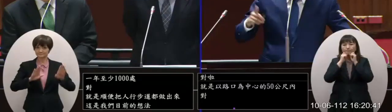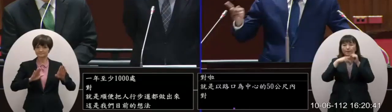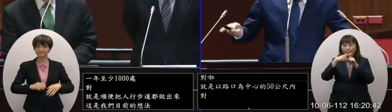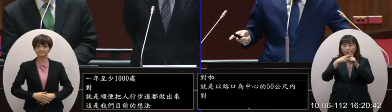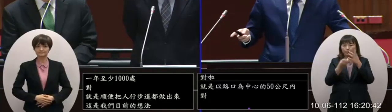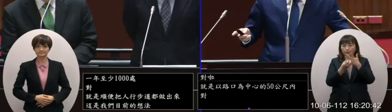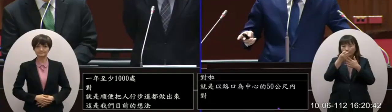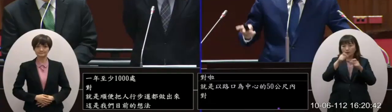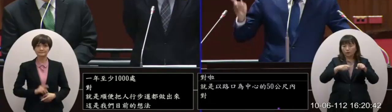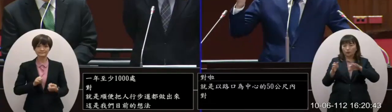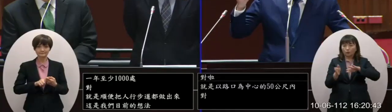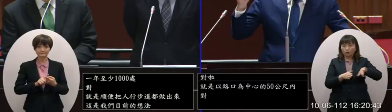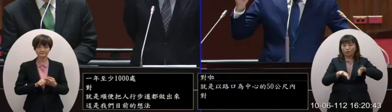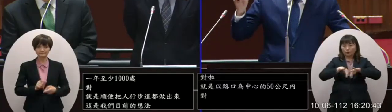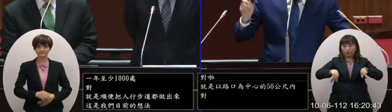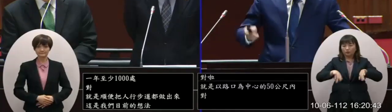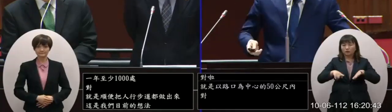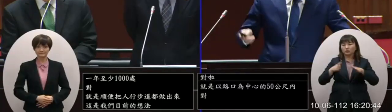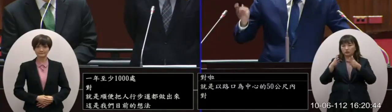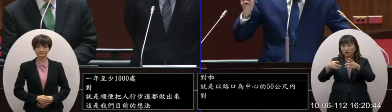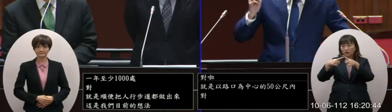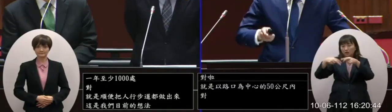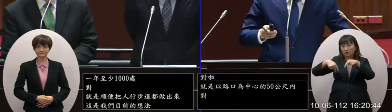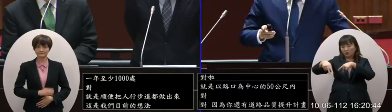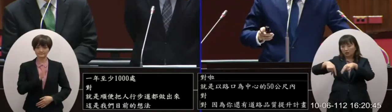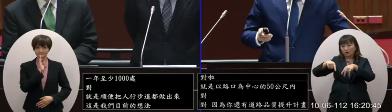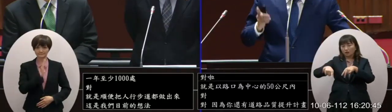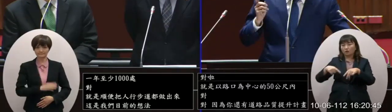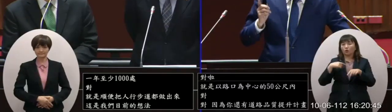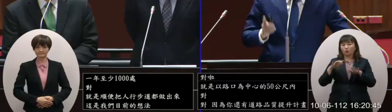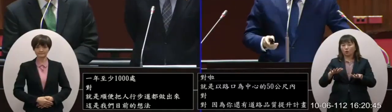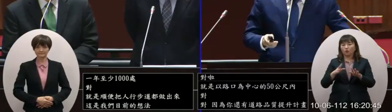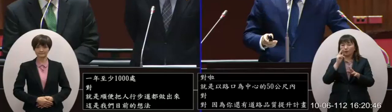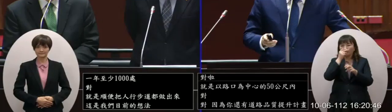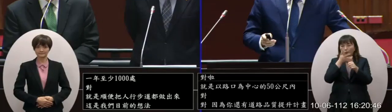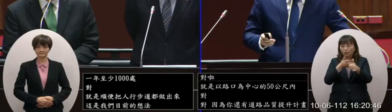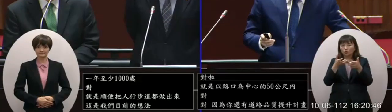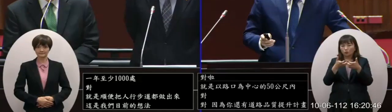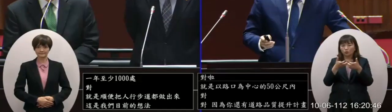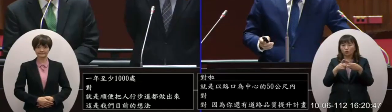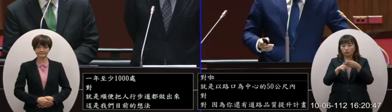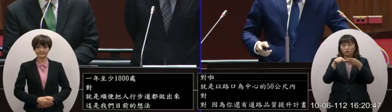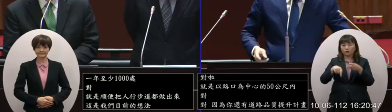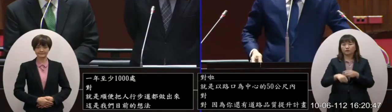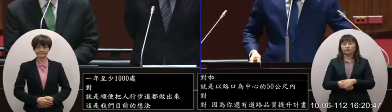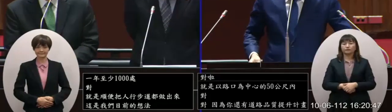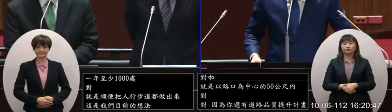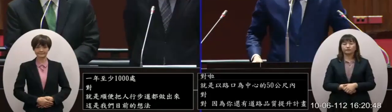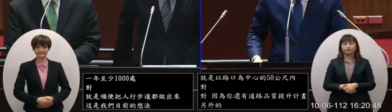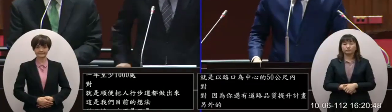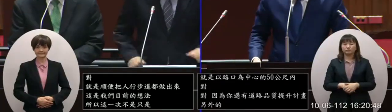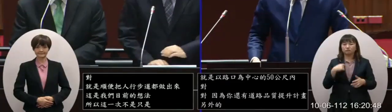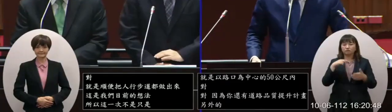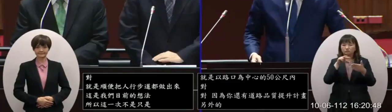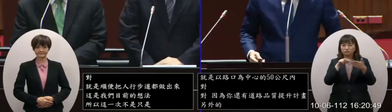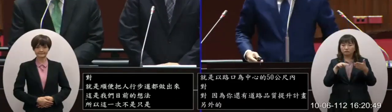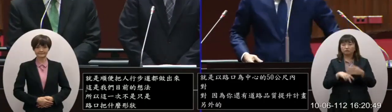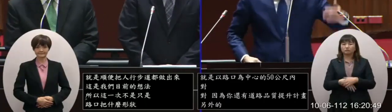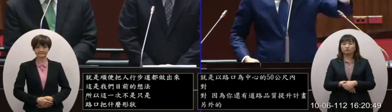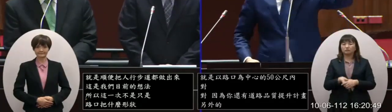一個提升計劃另外的對我現在講行人的部分這也就是我今天要特別問的重點因為我看了一下